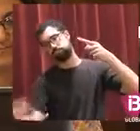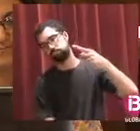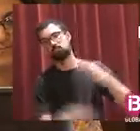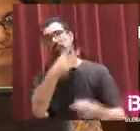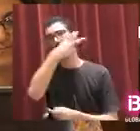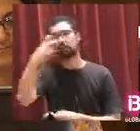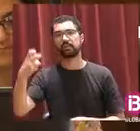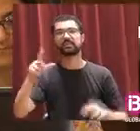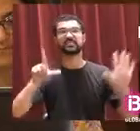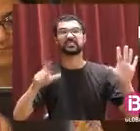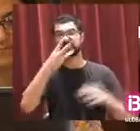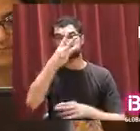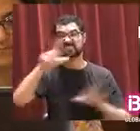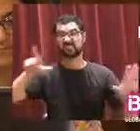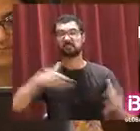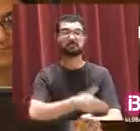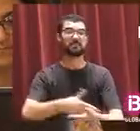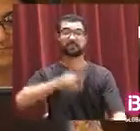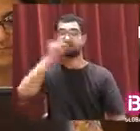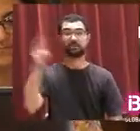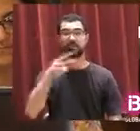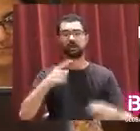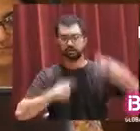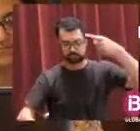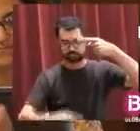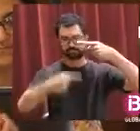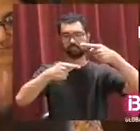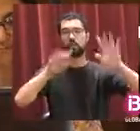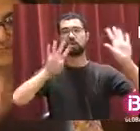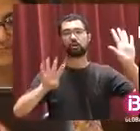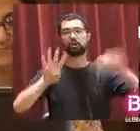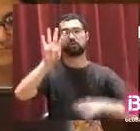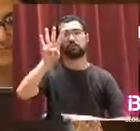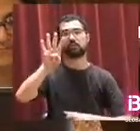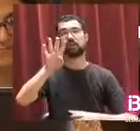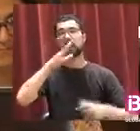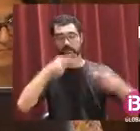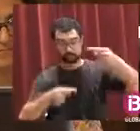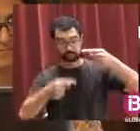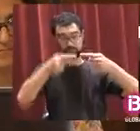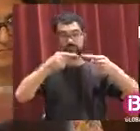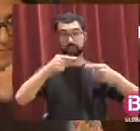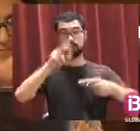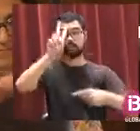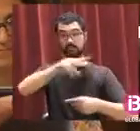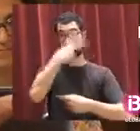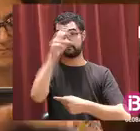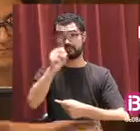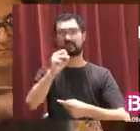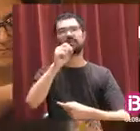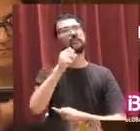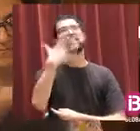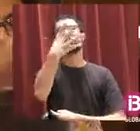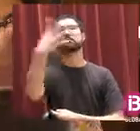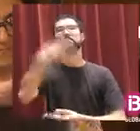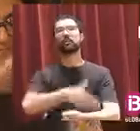de 237 milions d'euros, que ja han baixat en el 94 per acabar en 57 en aquest l'any 2020. Aquesta és la realitat del